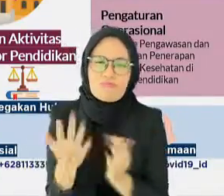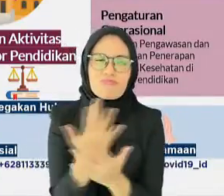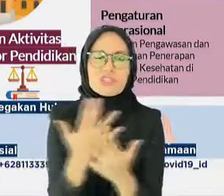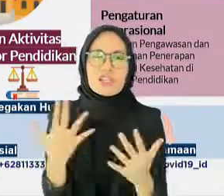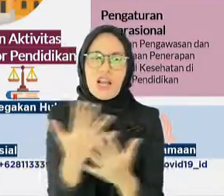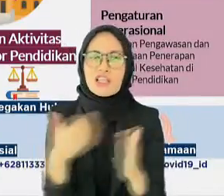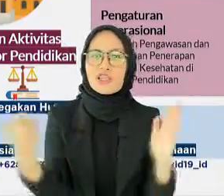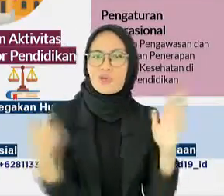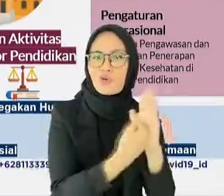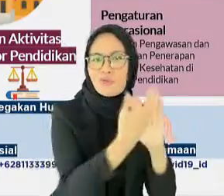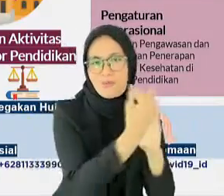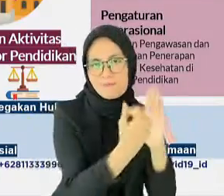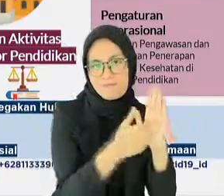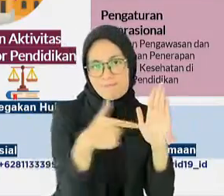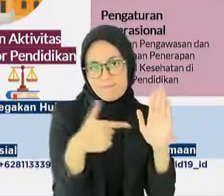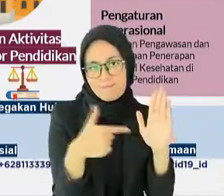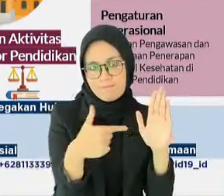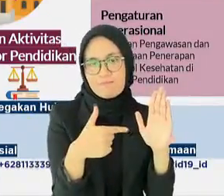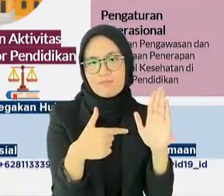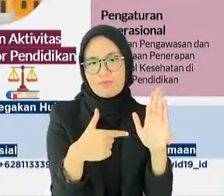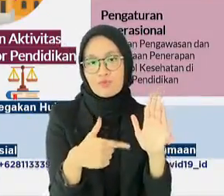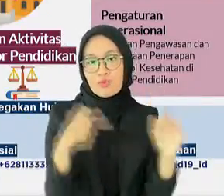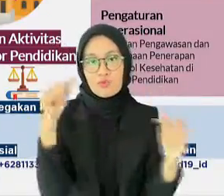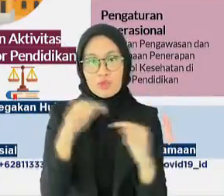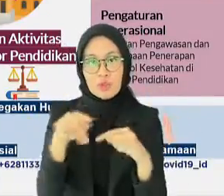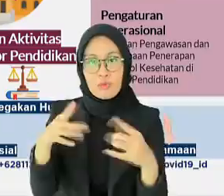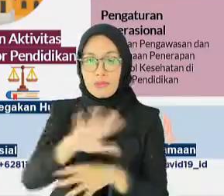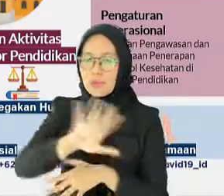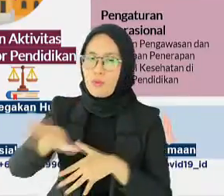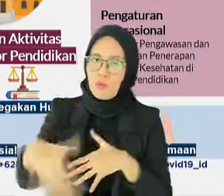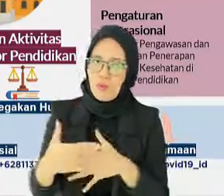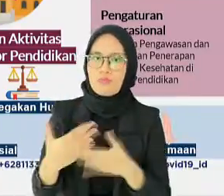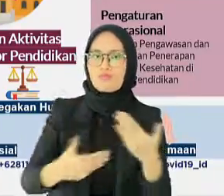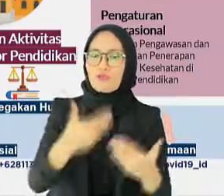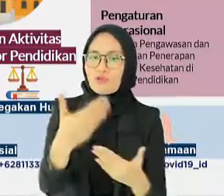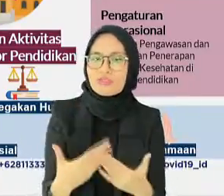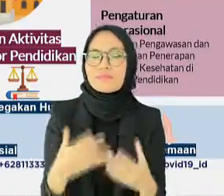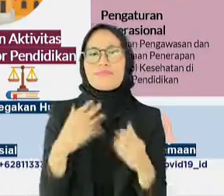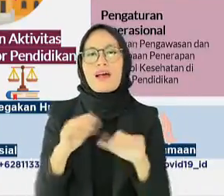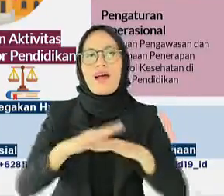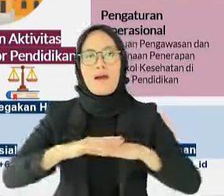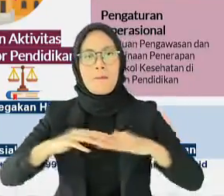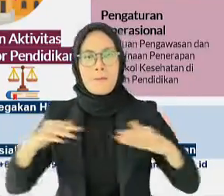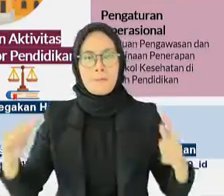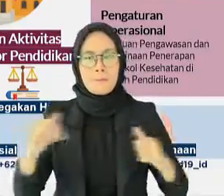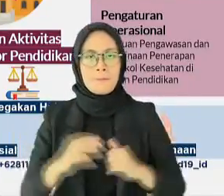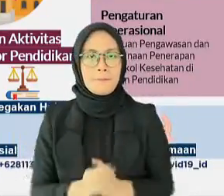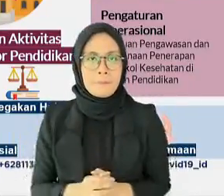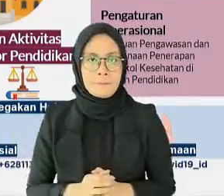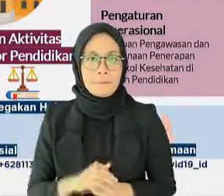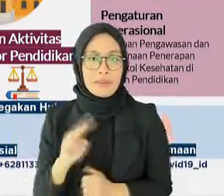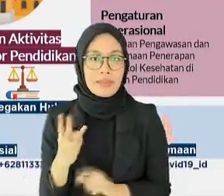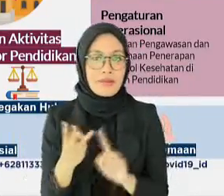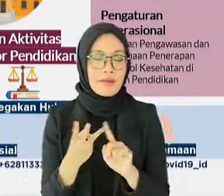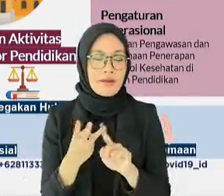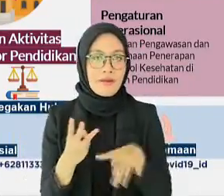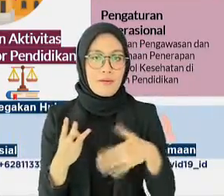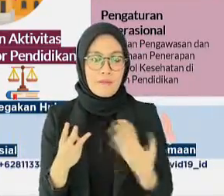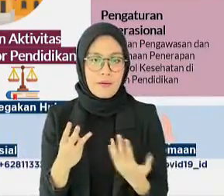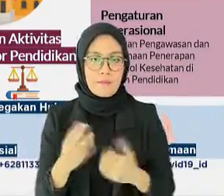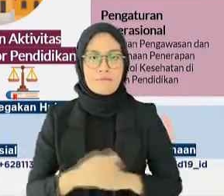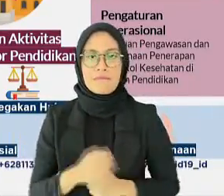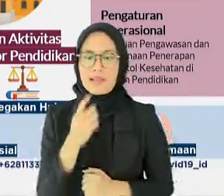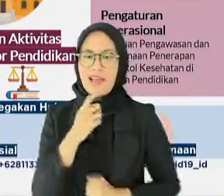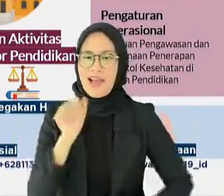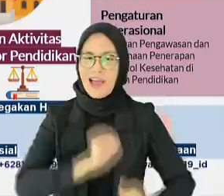rincian aturan demi perjalanan yang aman dan nyaman. Dan yang ketiga, ialah mencakup aspek